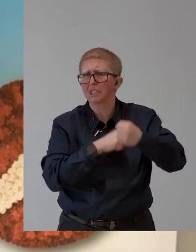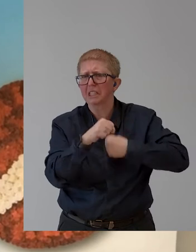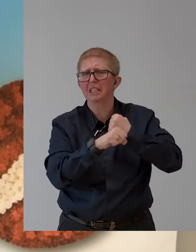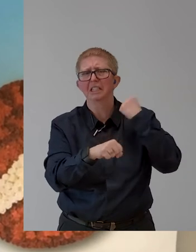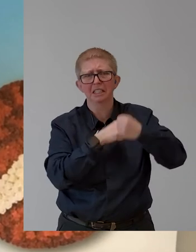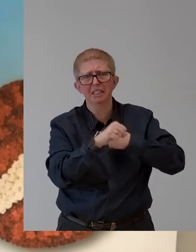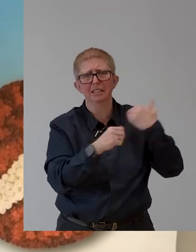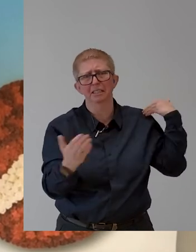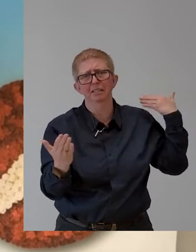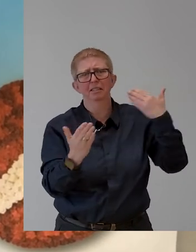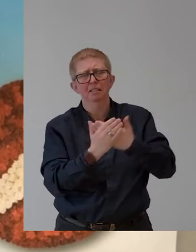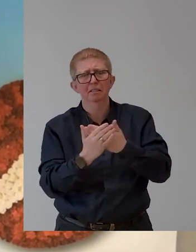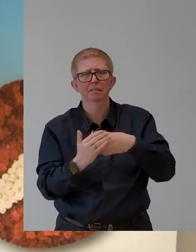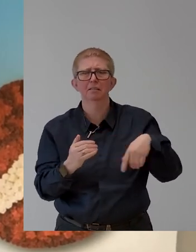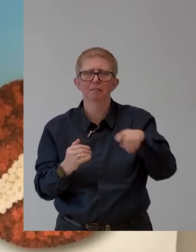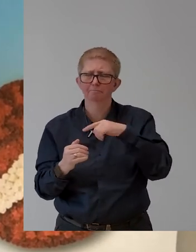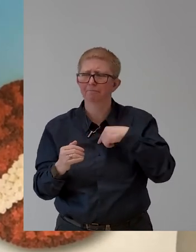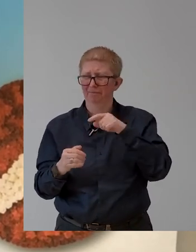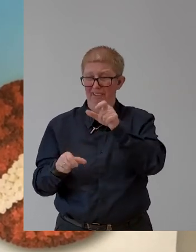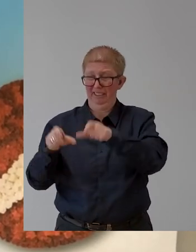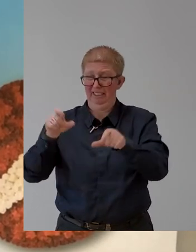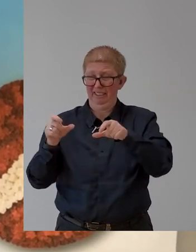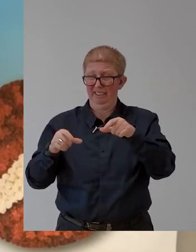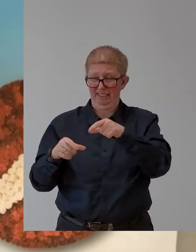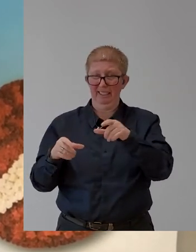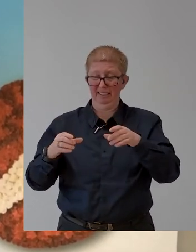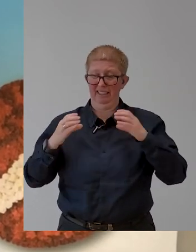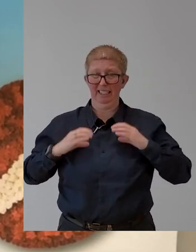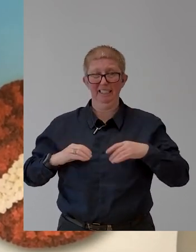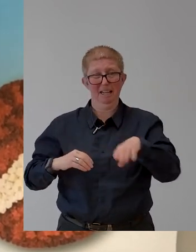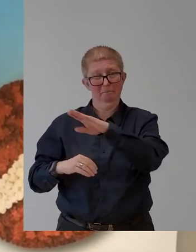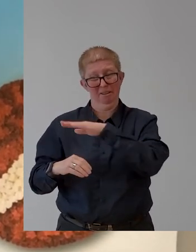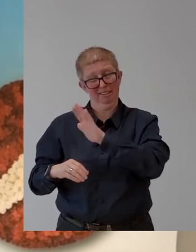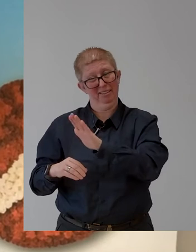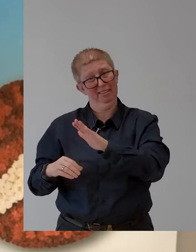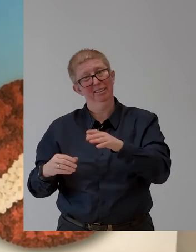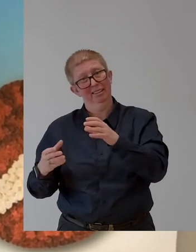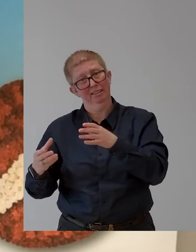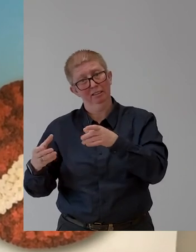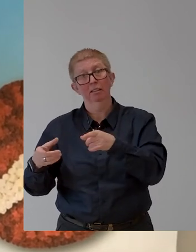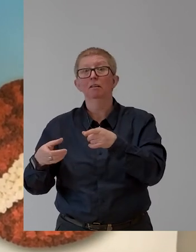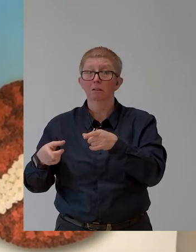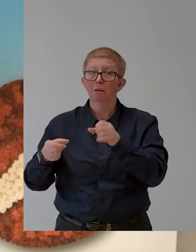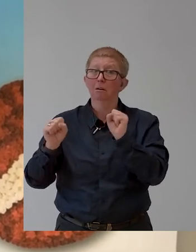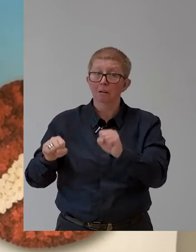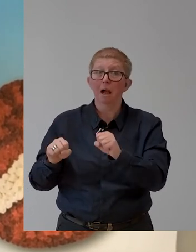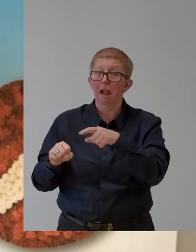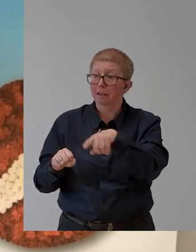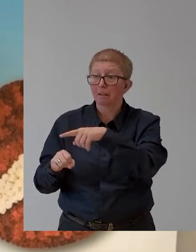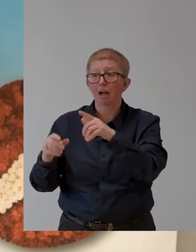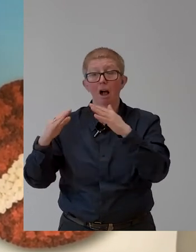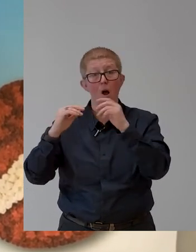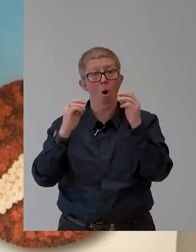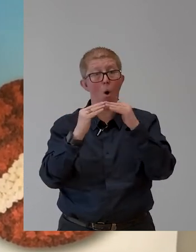of our customers to carry out all essential banking transactions from home or on the road. And